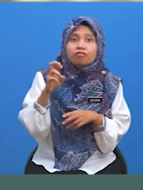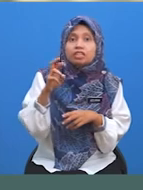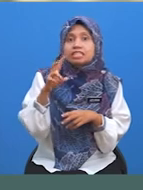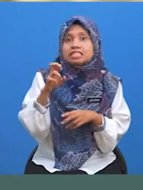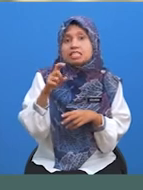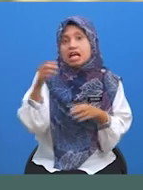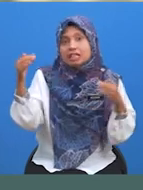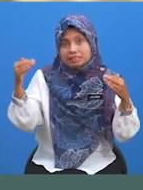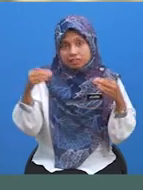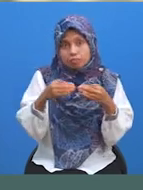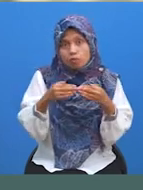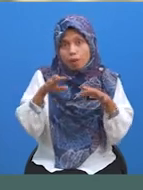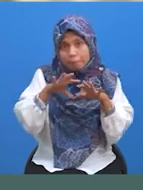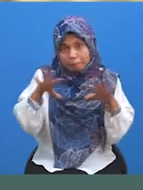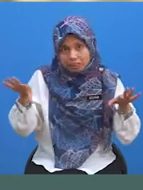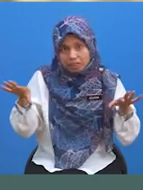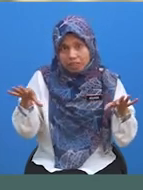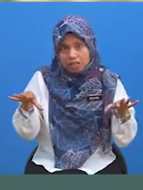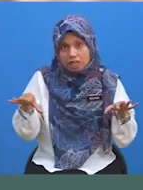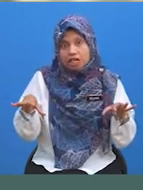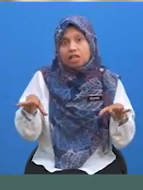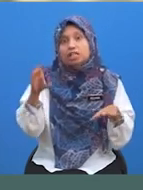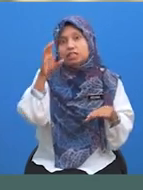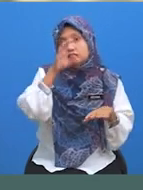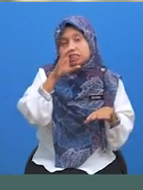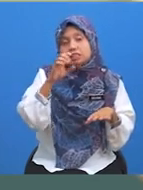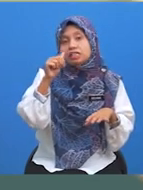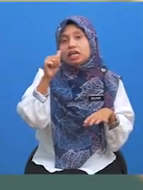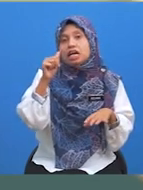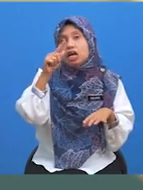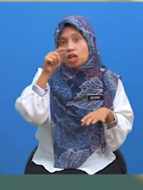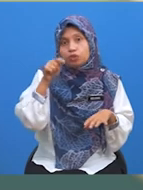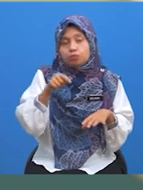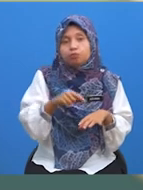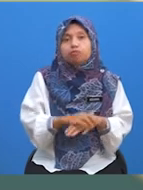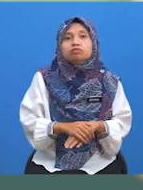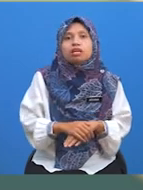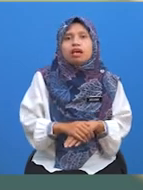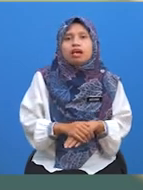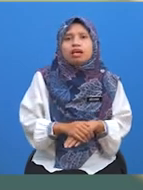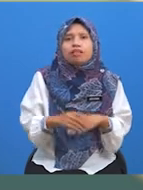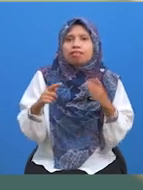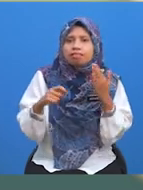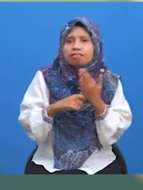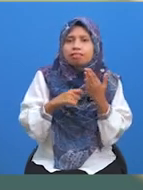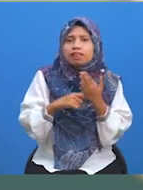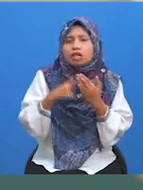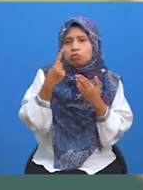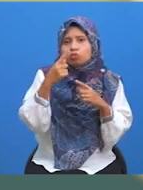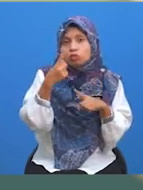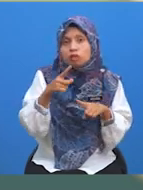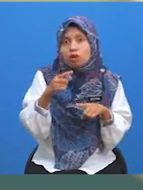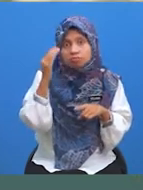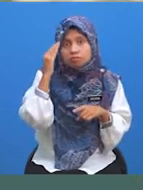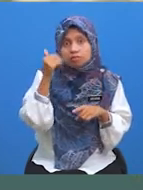sambung, pecah, cari, anu Masihkan murid-murid ingat teknik menjawab aplikasi kamiran